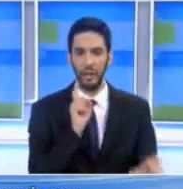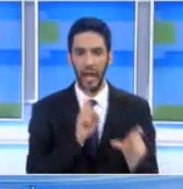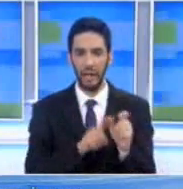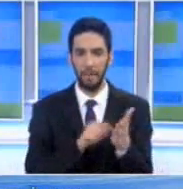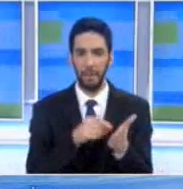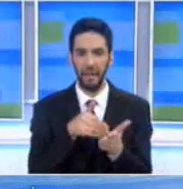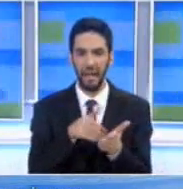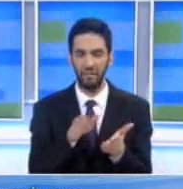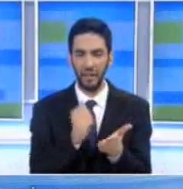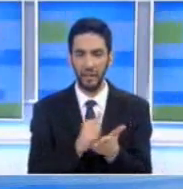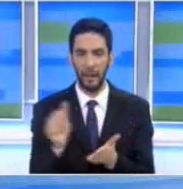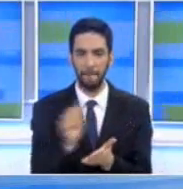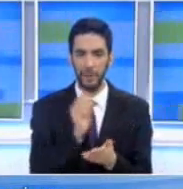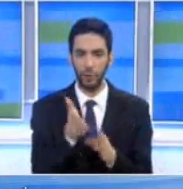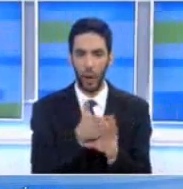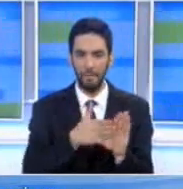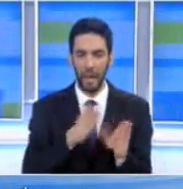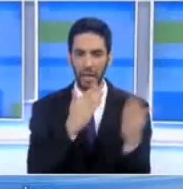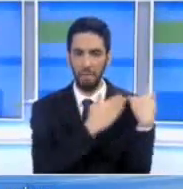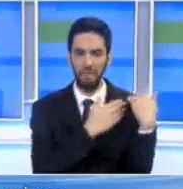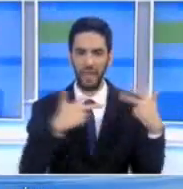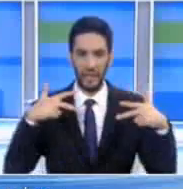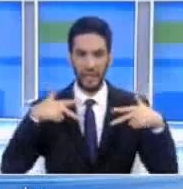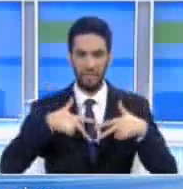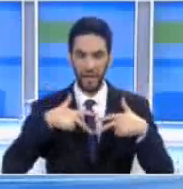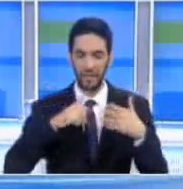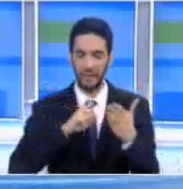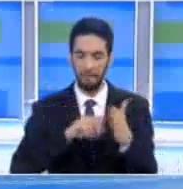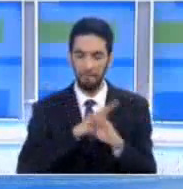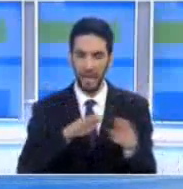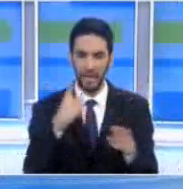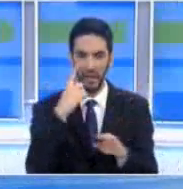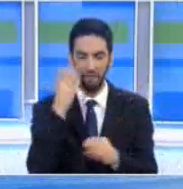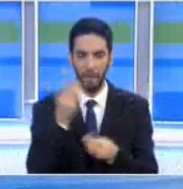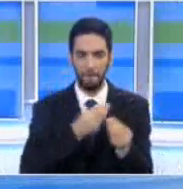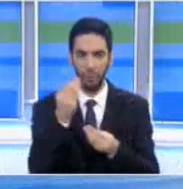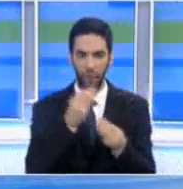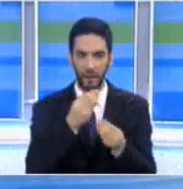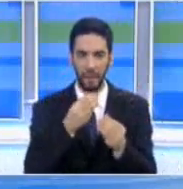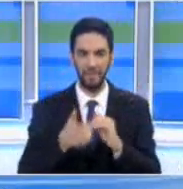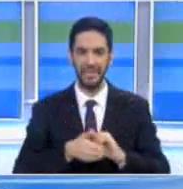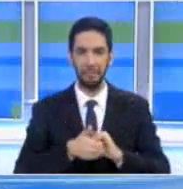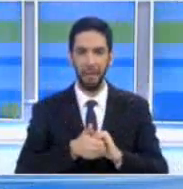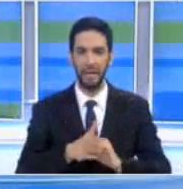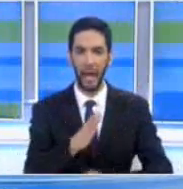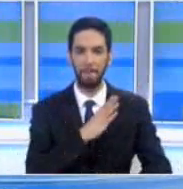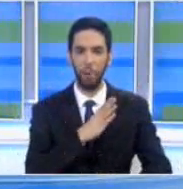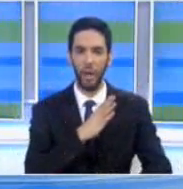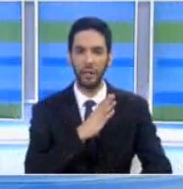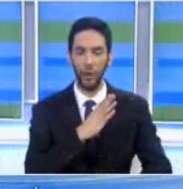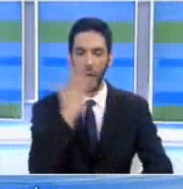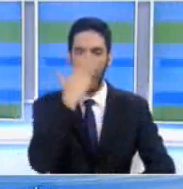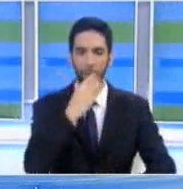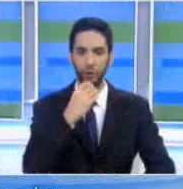Λεμεσού και να αναλάβει τη λειτουργία του οι αρχείς λιμάνων μέχρι να διαρευνηθεί το ζήτημα ζητάει Συμμαχία Πολιτών Όπως ανέφερε ο Κωνσταντίνος